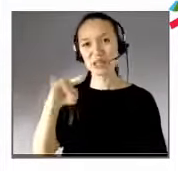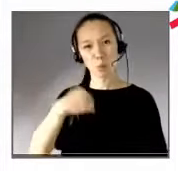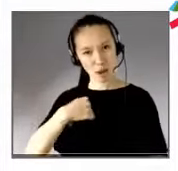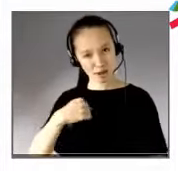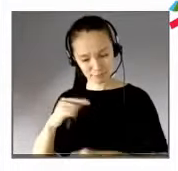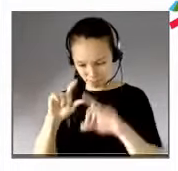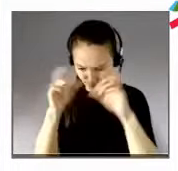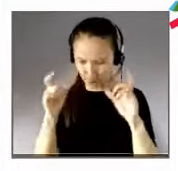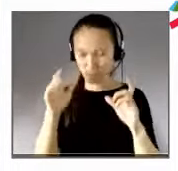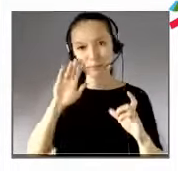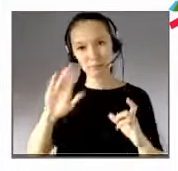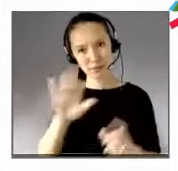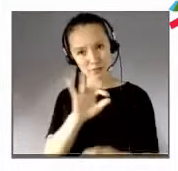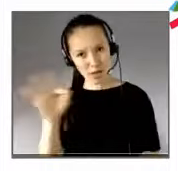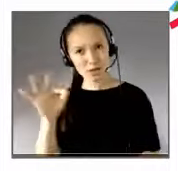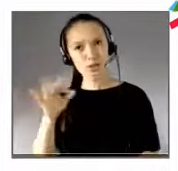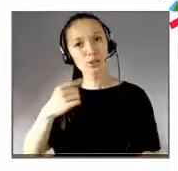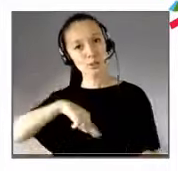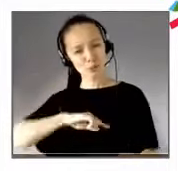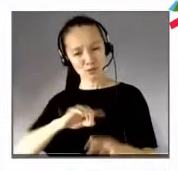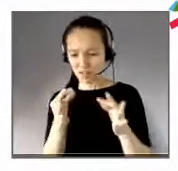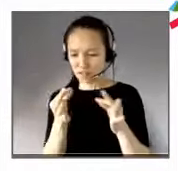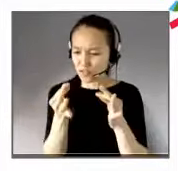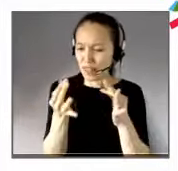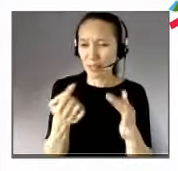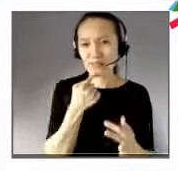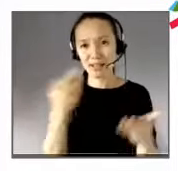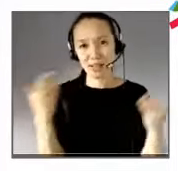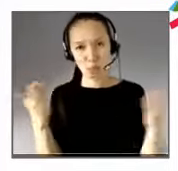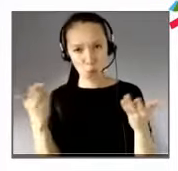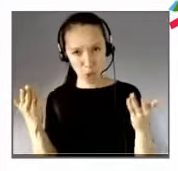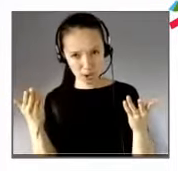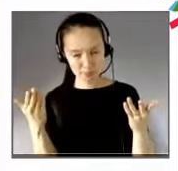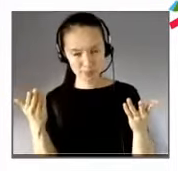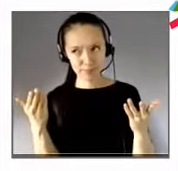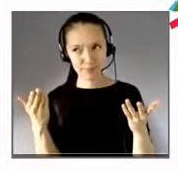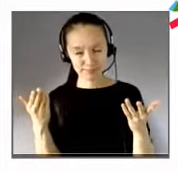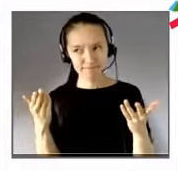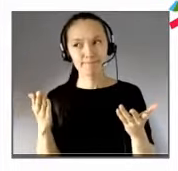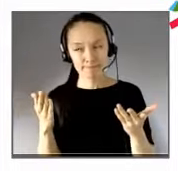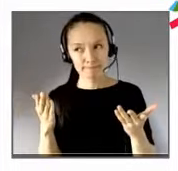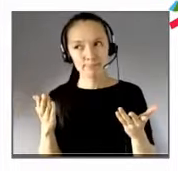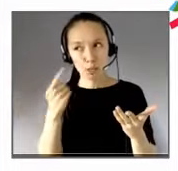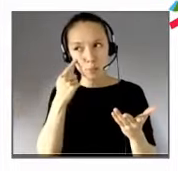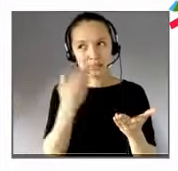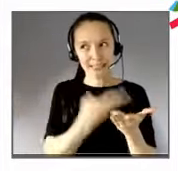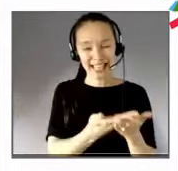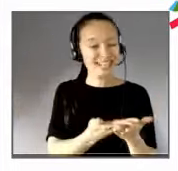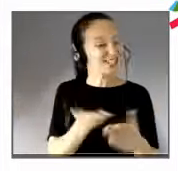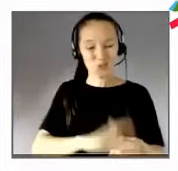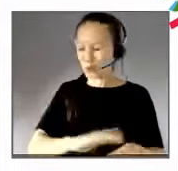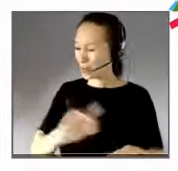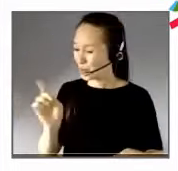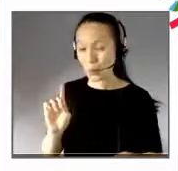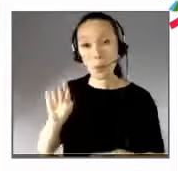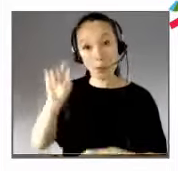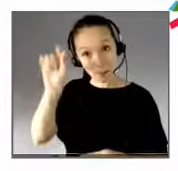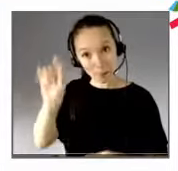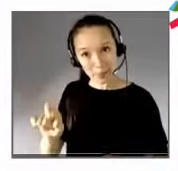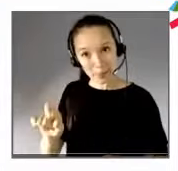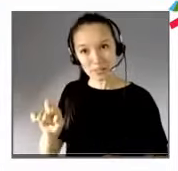que la vulnérabilité n'est pas forcément là où on croit. Les personnes en situation de handicap ne sont pas vulnérables au Covid.